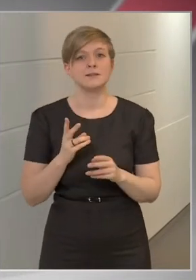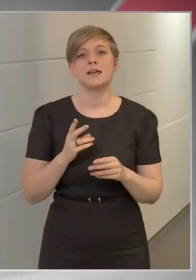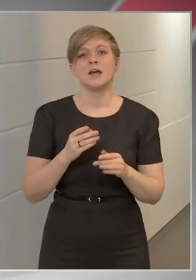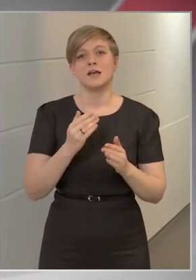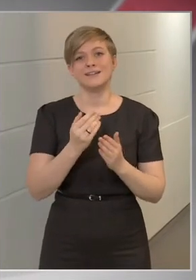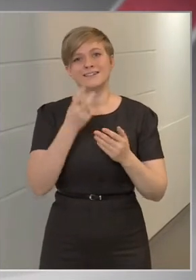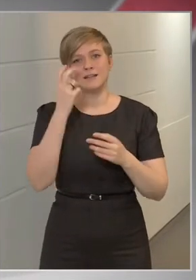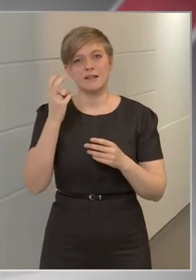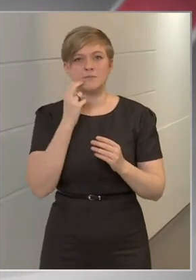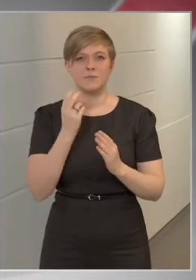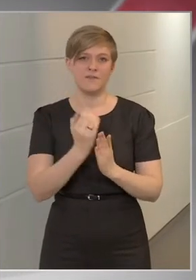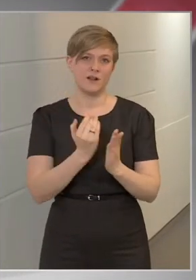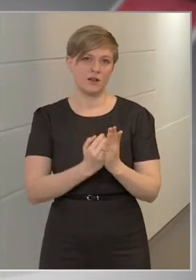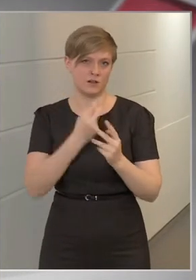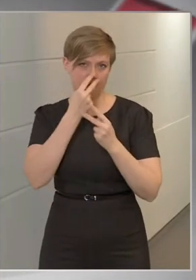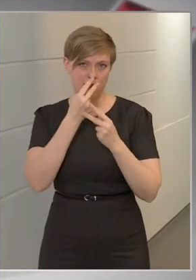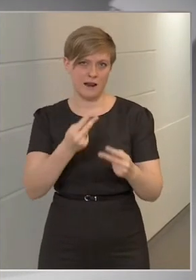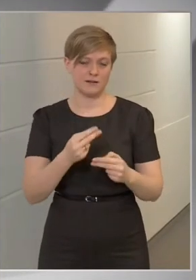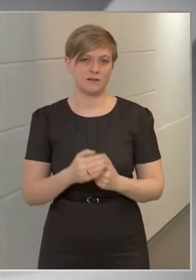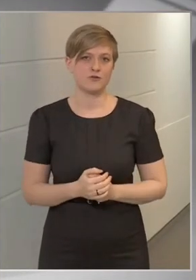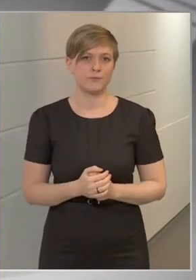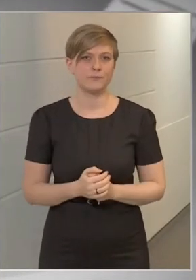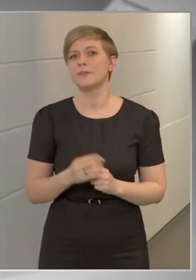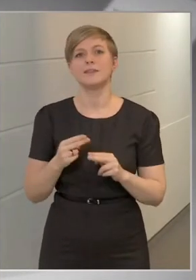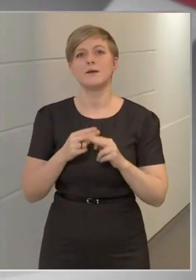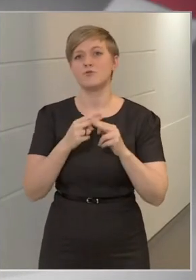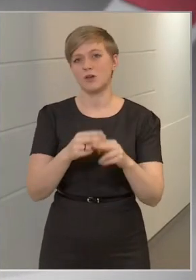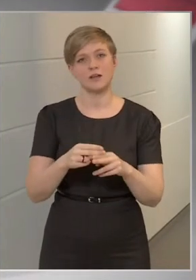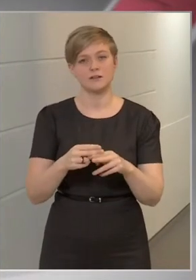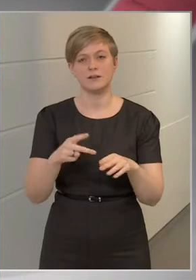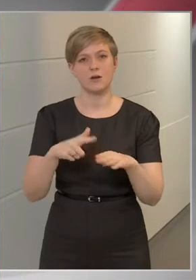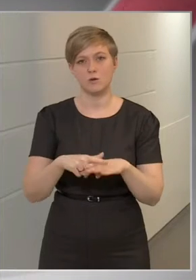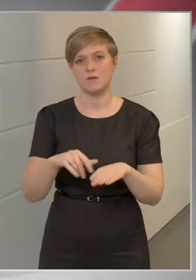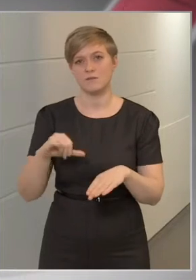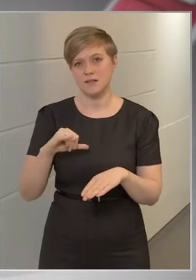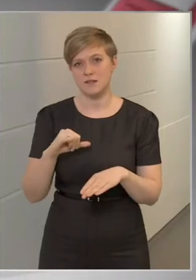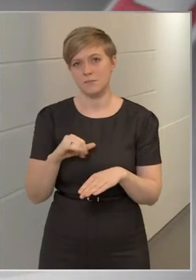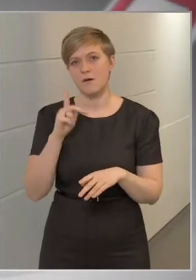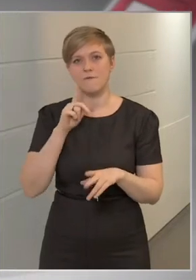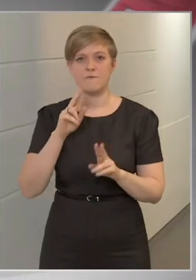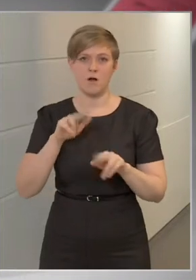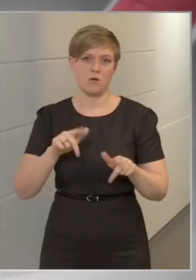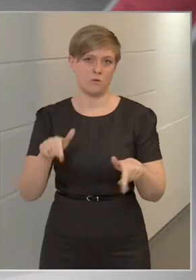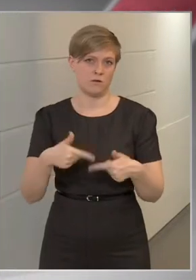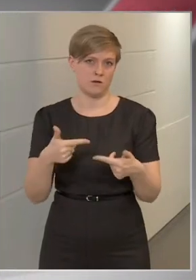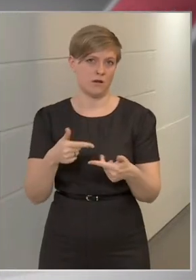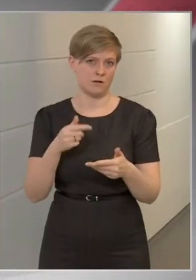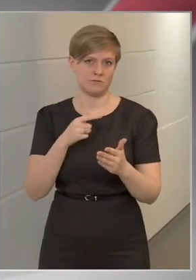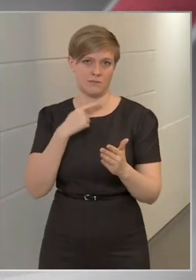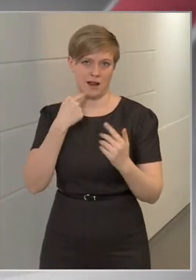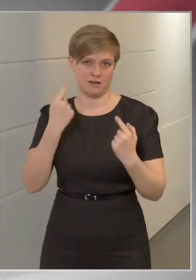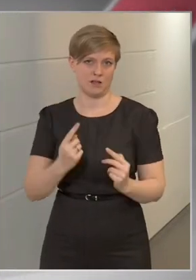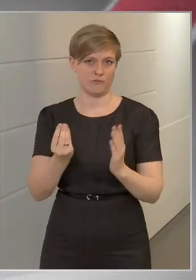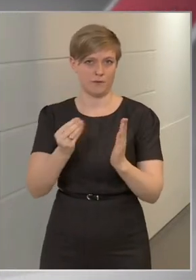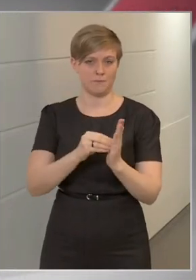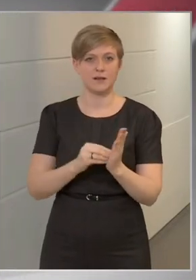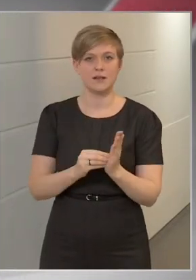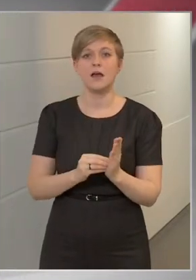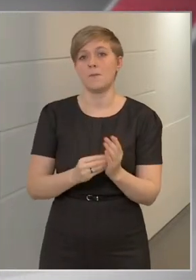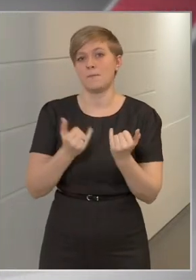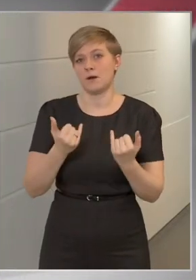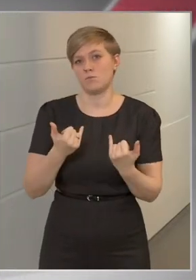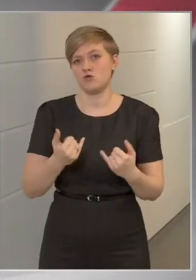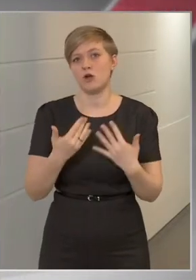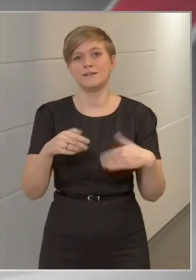feladatainak az ellátását. Nem segíti a közbizalmat, hogy a kérdésben valótan állítás szerepel, miután a határidő az most másfél